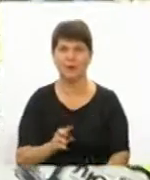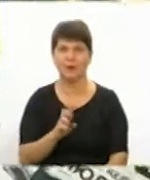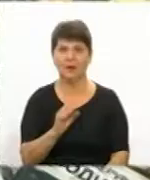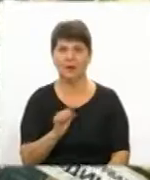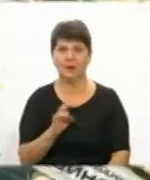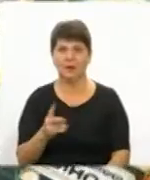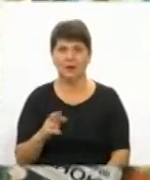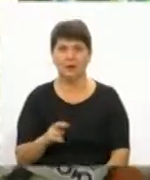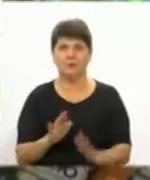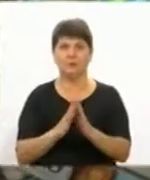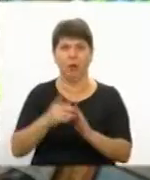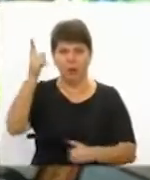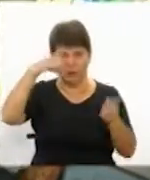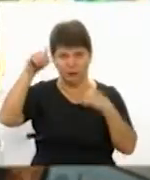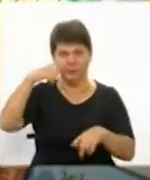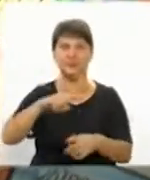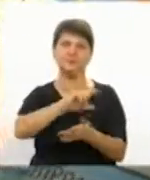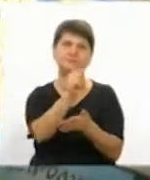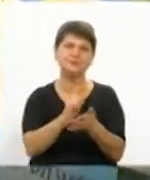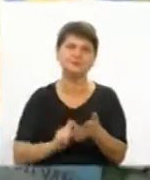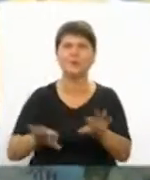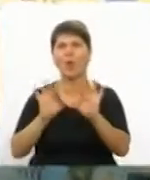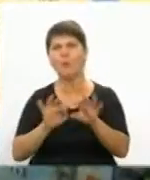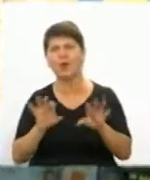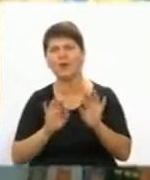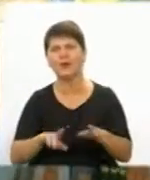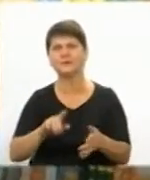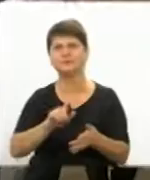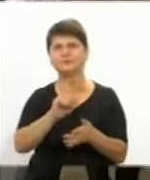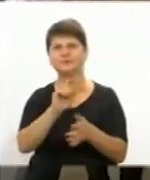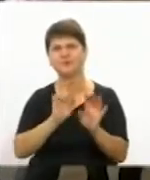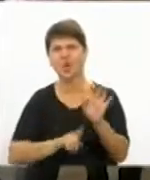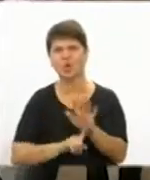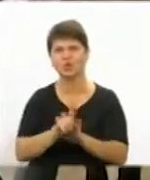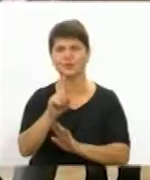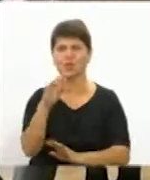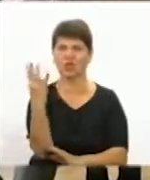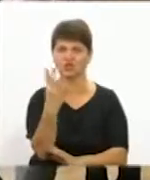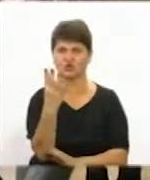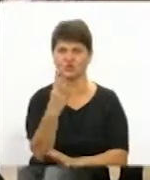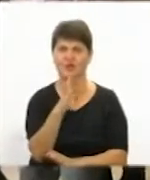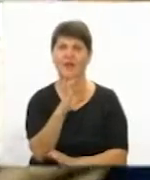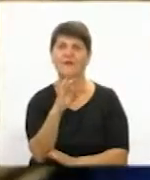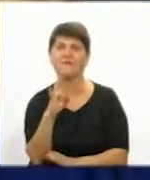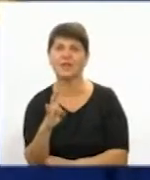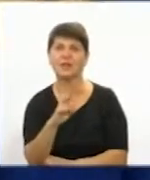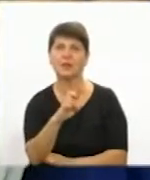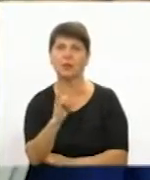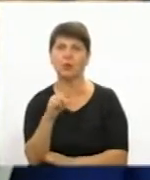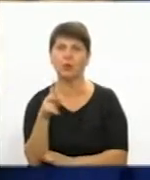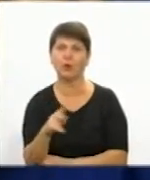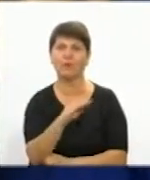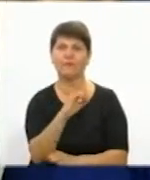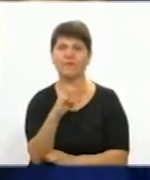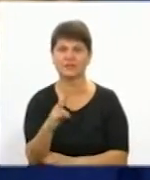Збірки казок, повісті, оповідання, поезія. Так розпочинається четвертий Вінбюкфест. Зі своєю